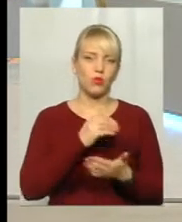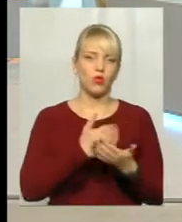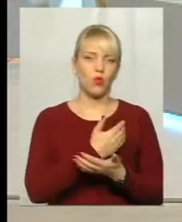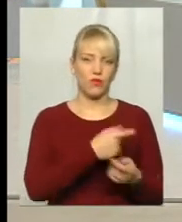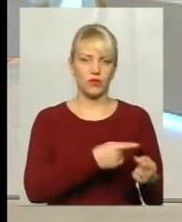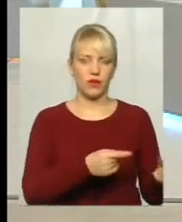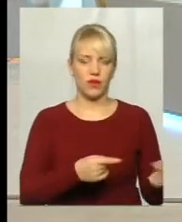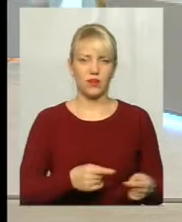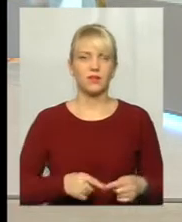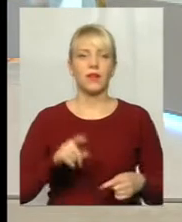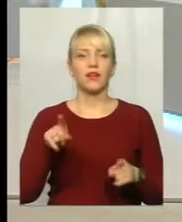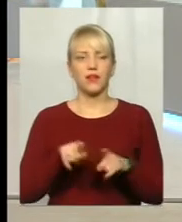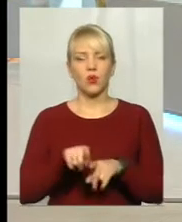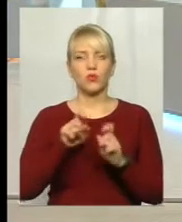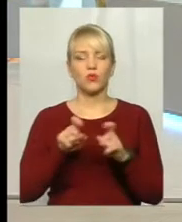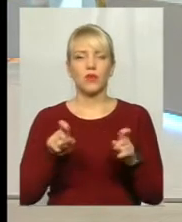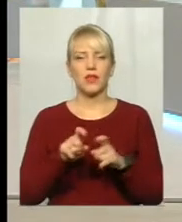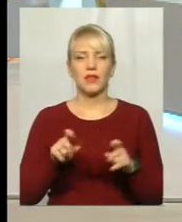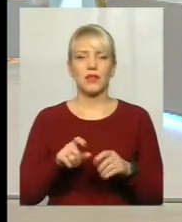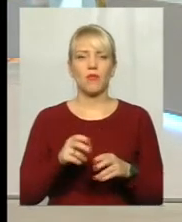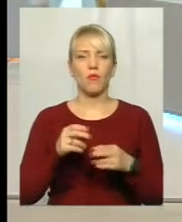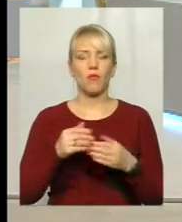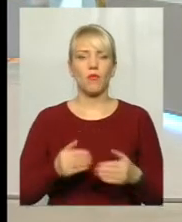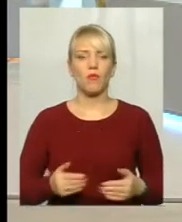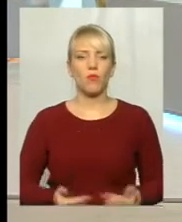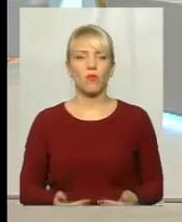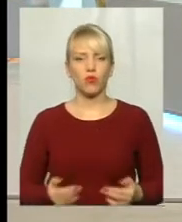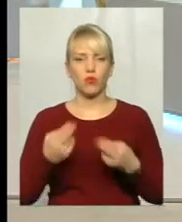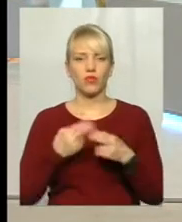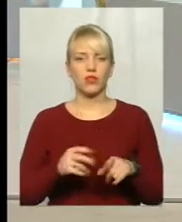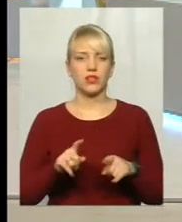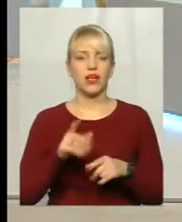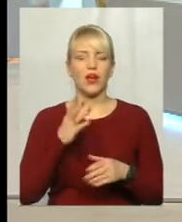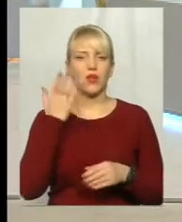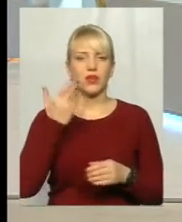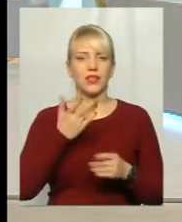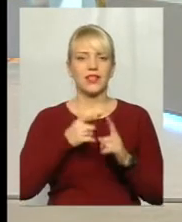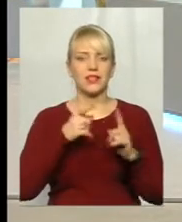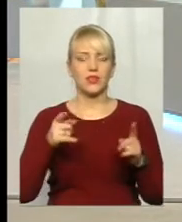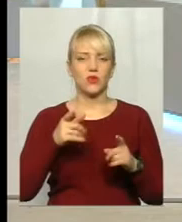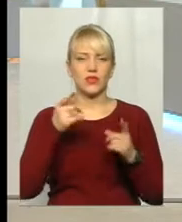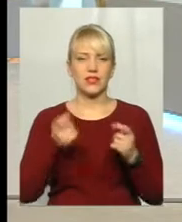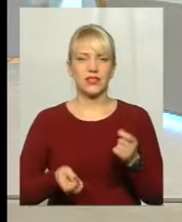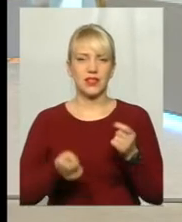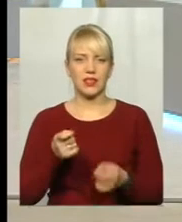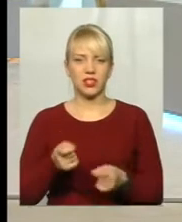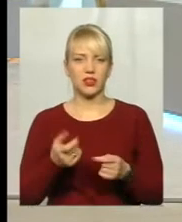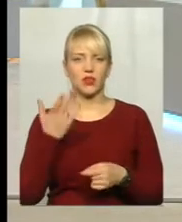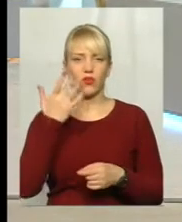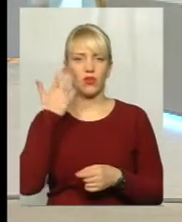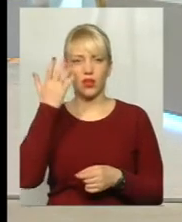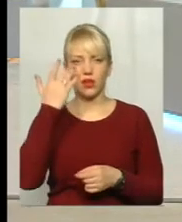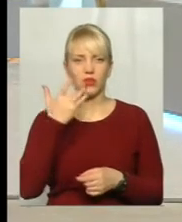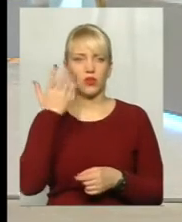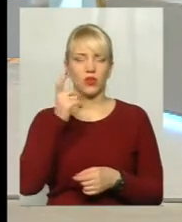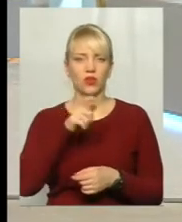Також в магазинах складної побутевої техніки, особливо, коли є такі сезонні знижки, наприклад, в літній період часу, коли люди їдуть